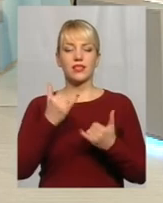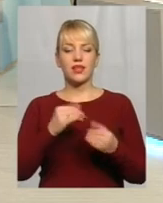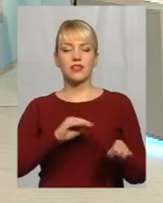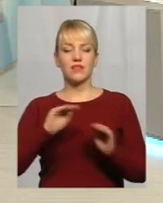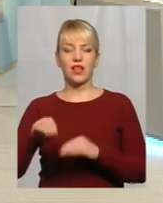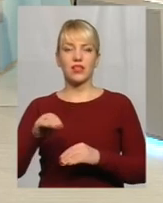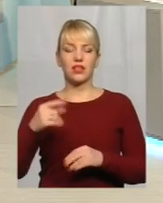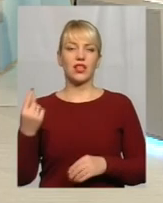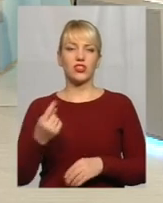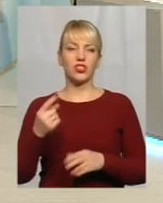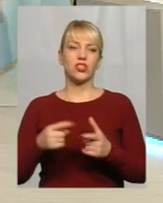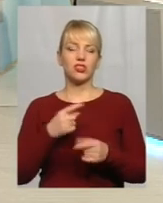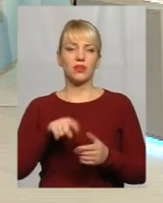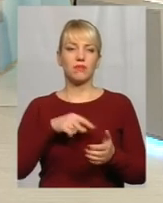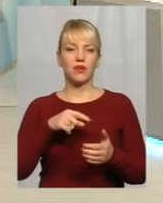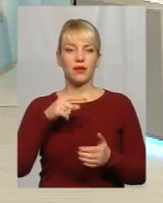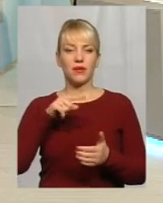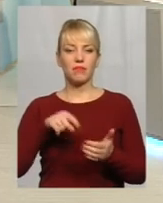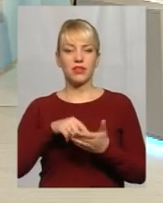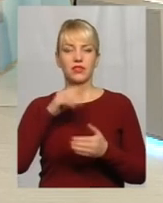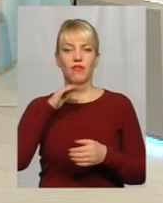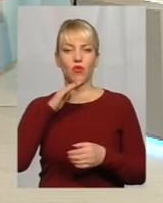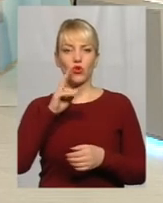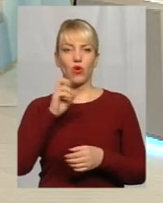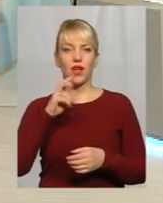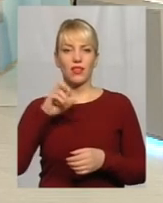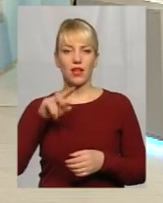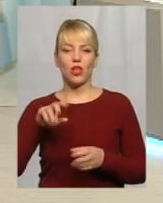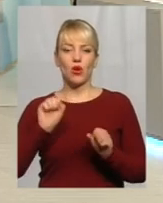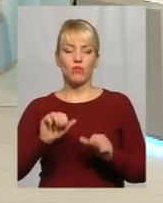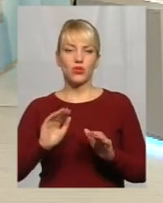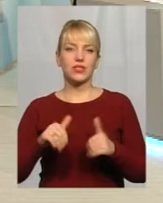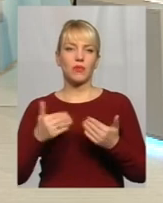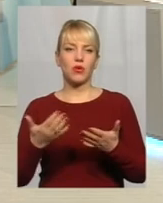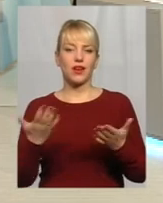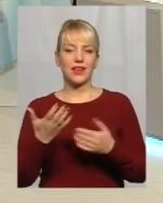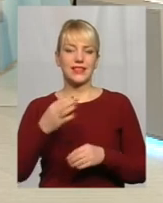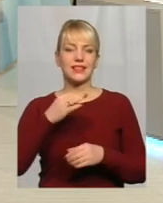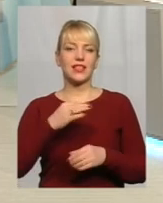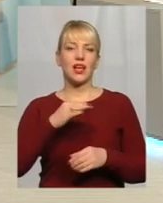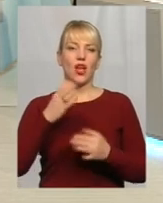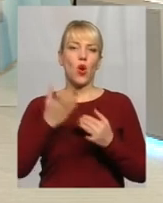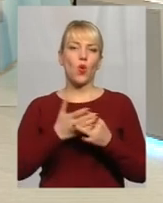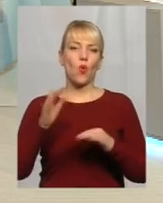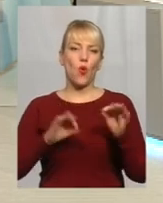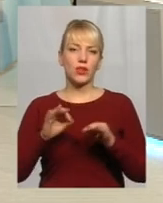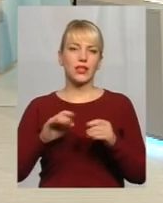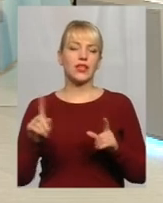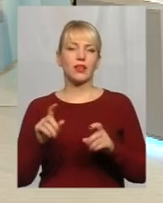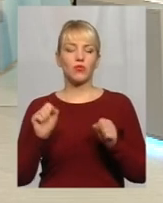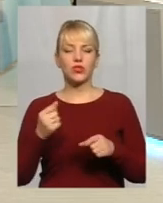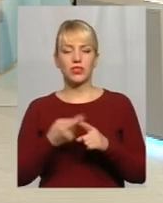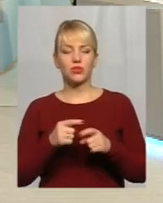міськводоканал якось може запропонувати якісь льготи для людей, які бажаються зробити Можливо, є